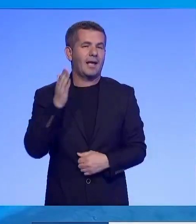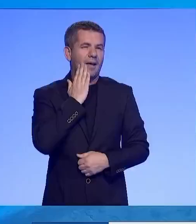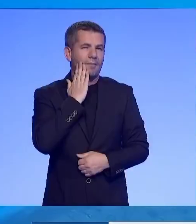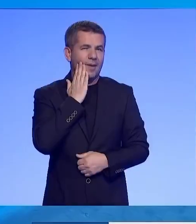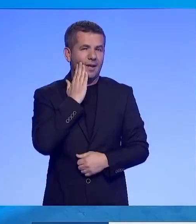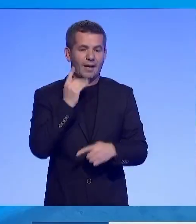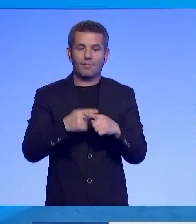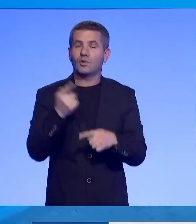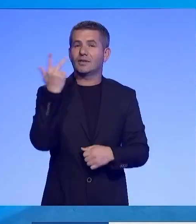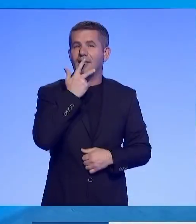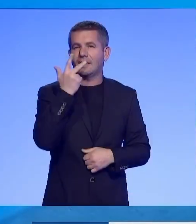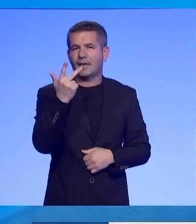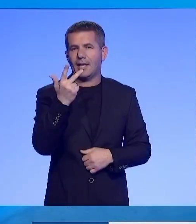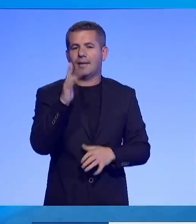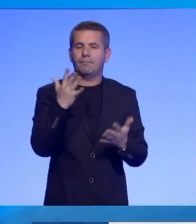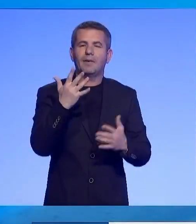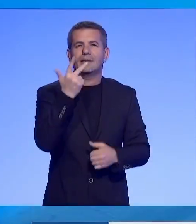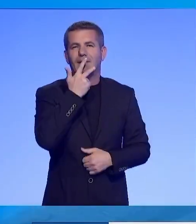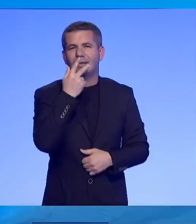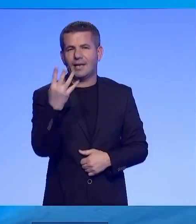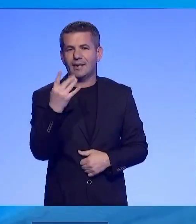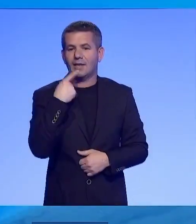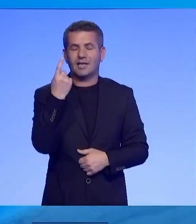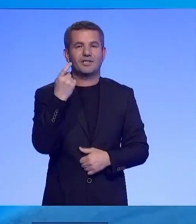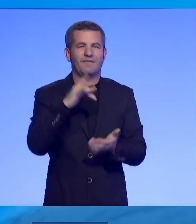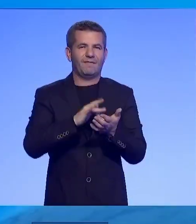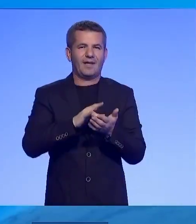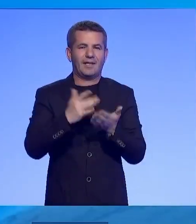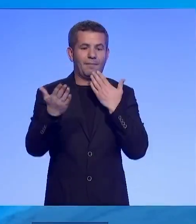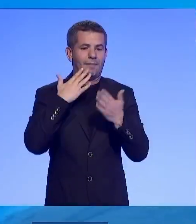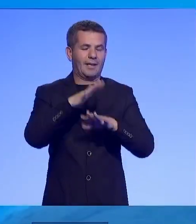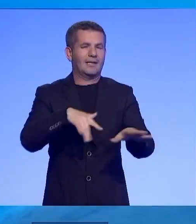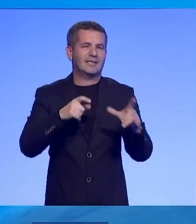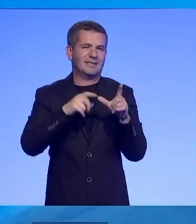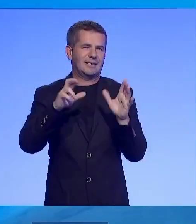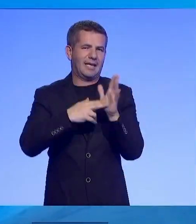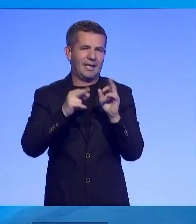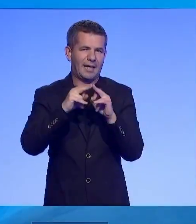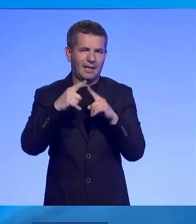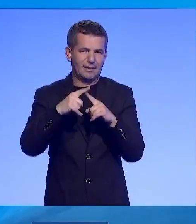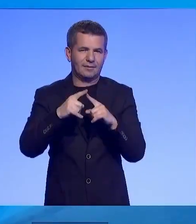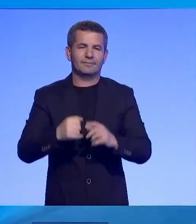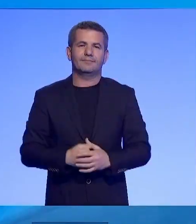dhe 33 ose 34 ga 100 vendet në senatin e shtetet e bashkuarat.